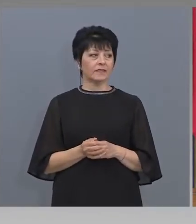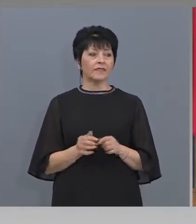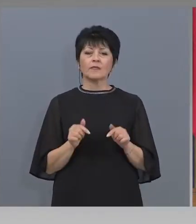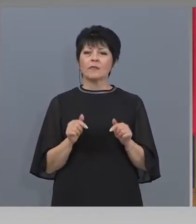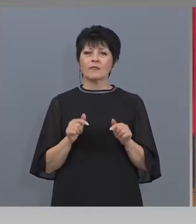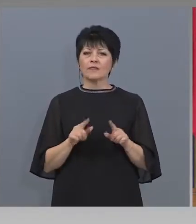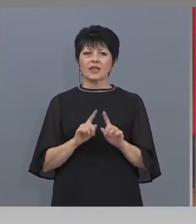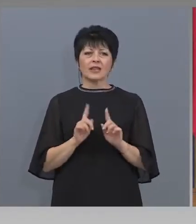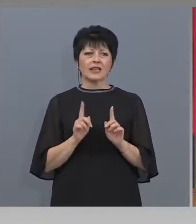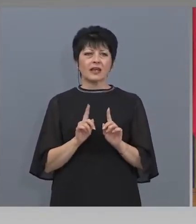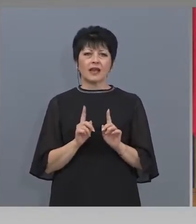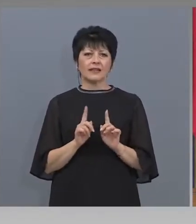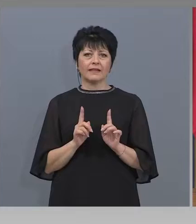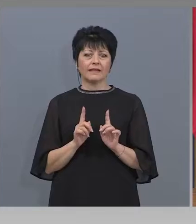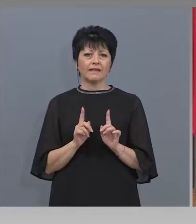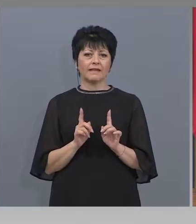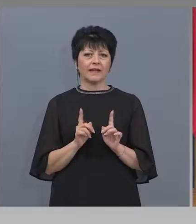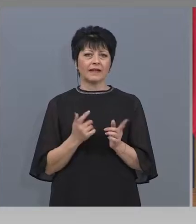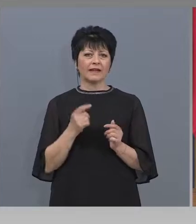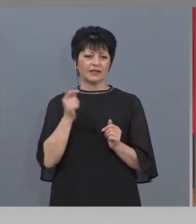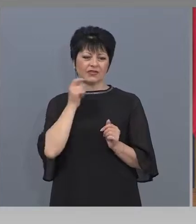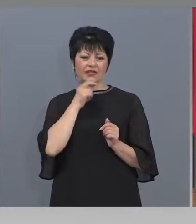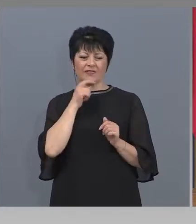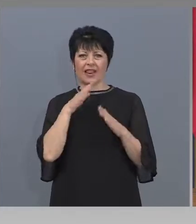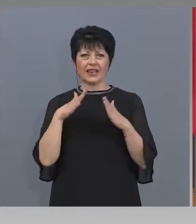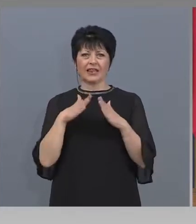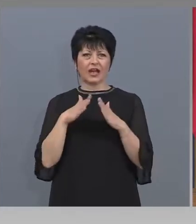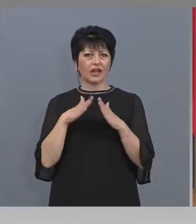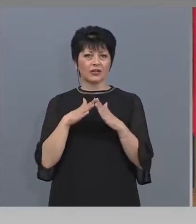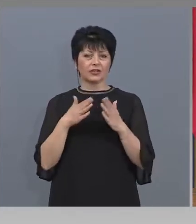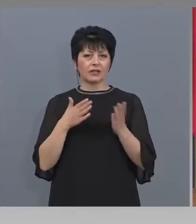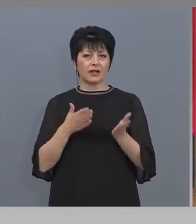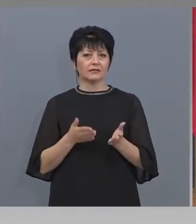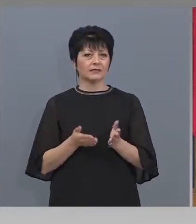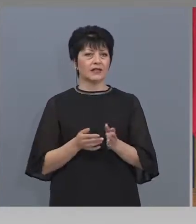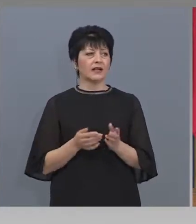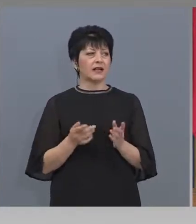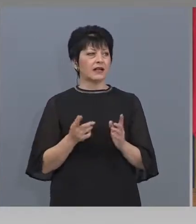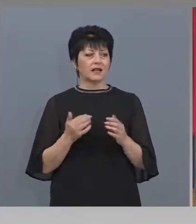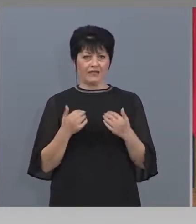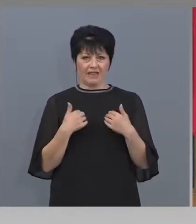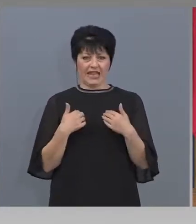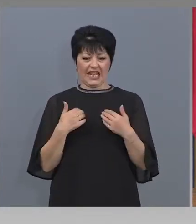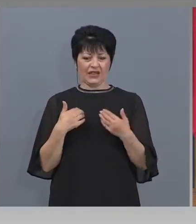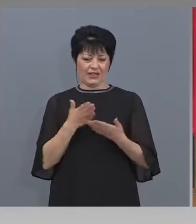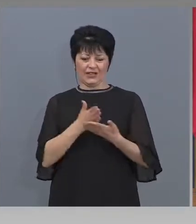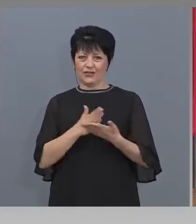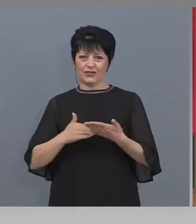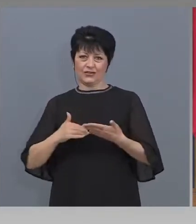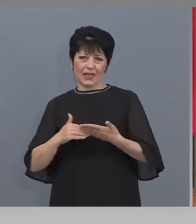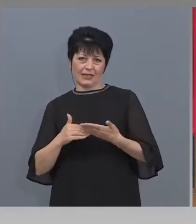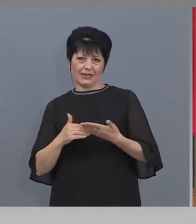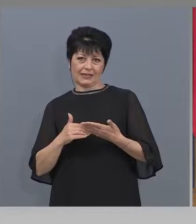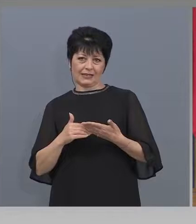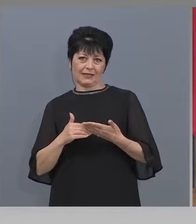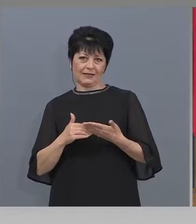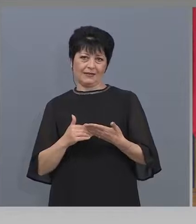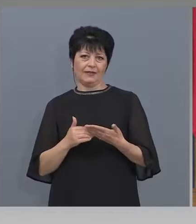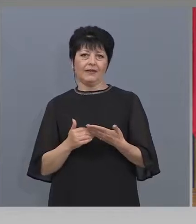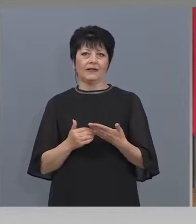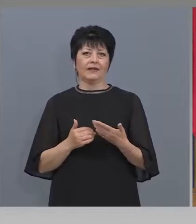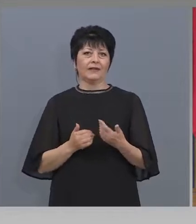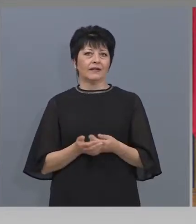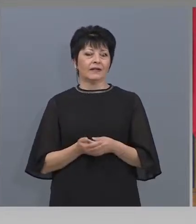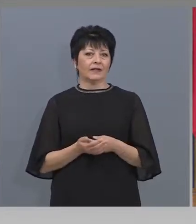Тя не е, значи, червената къща в нашата част все пак да кажа, пак да го каза, но някой да не мисли,